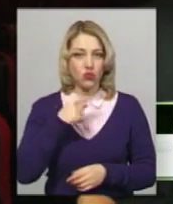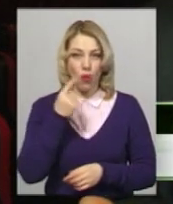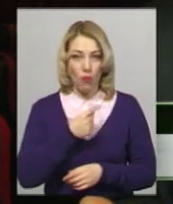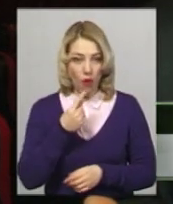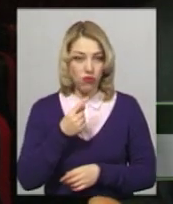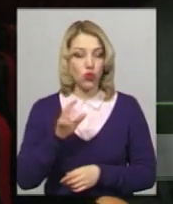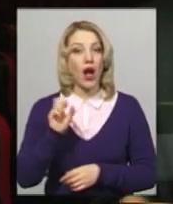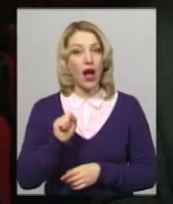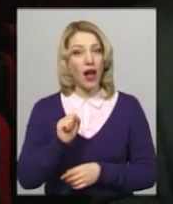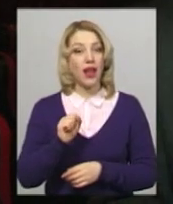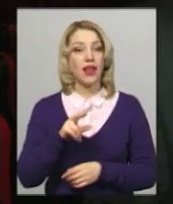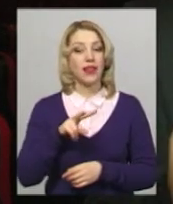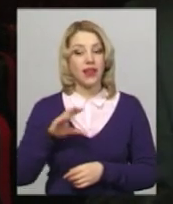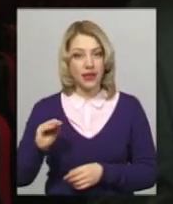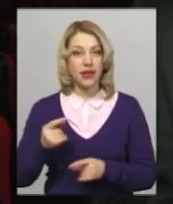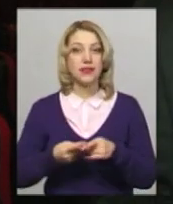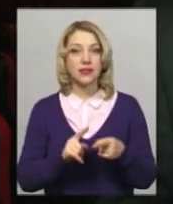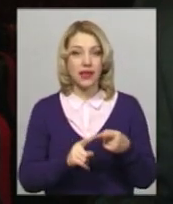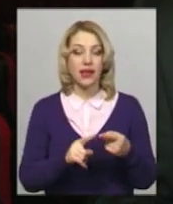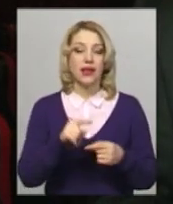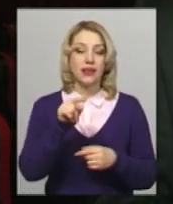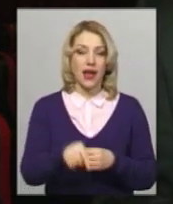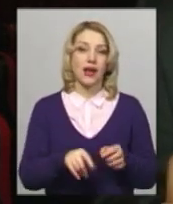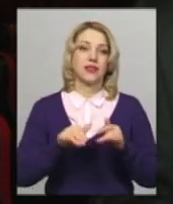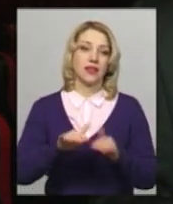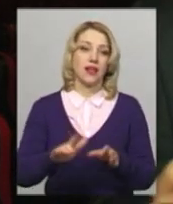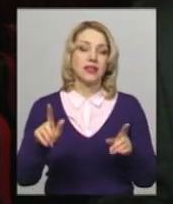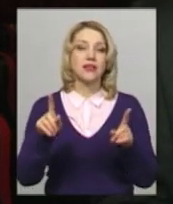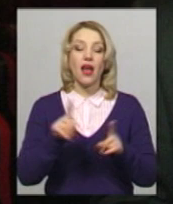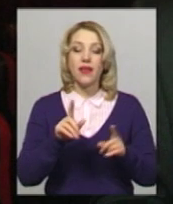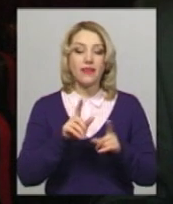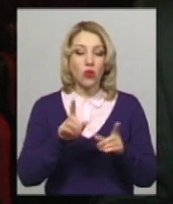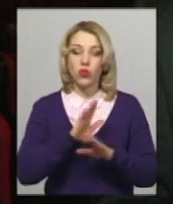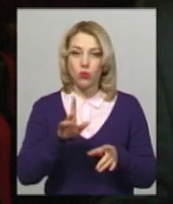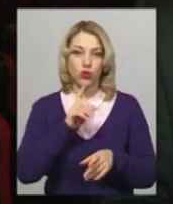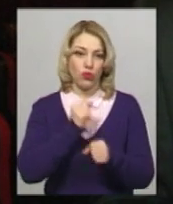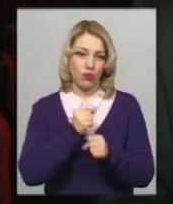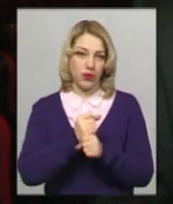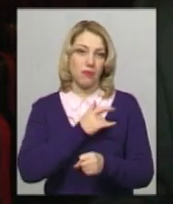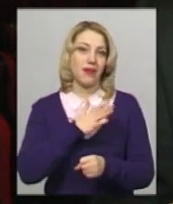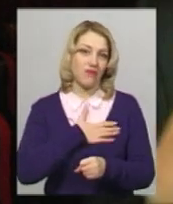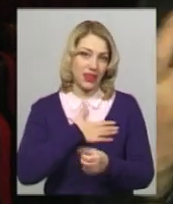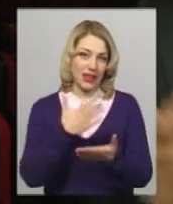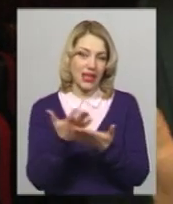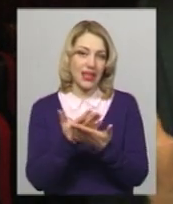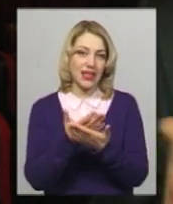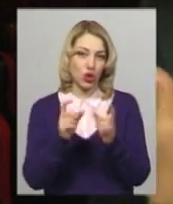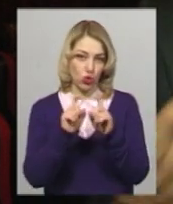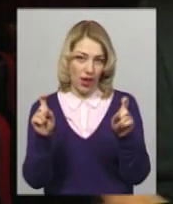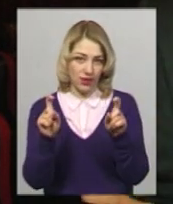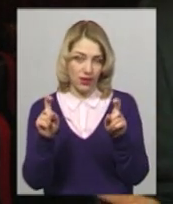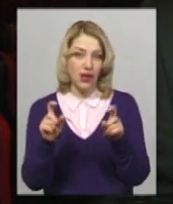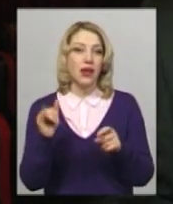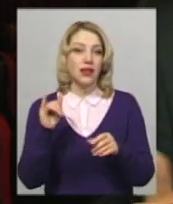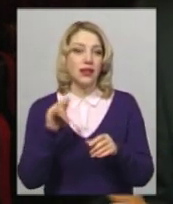це та діяльність, яку не буде робити приватний кінотеатр. Не буду називати